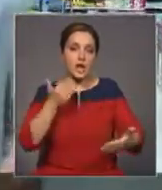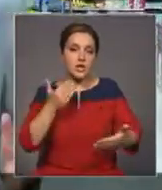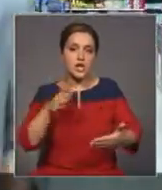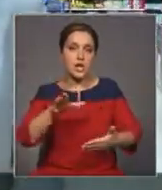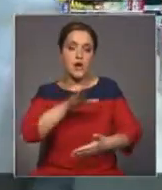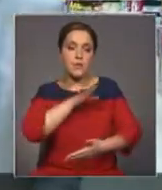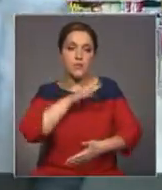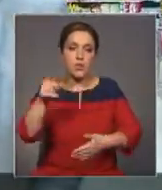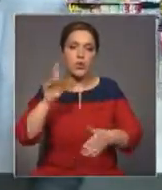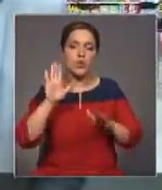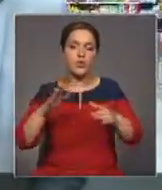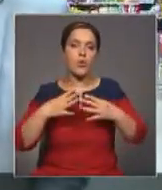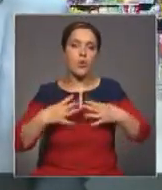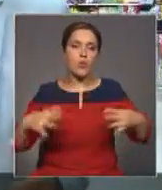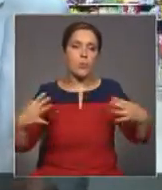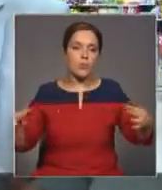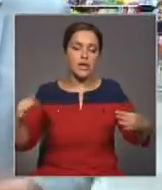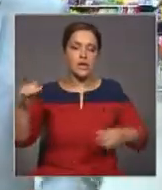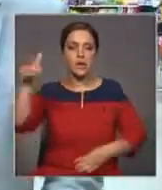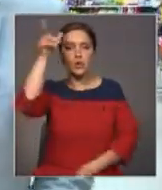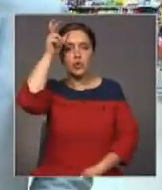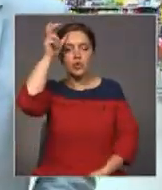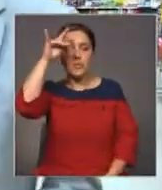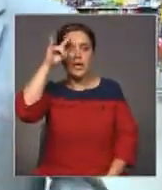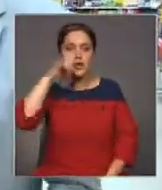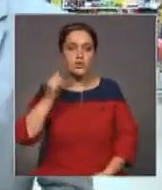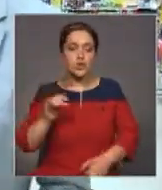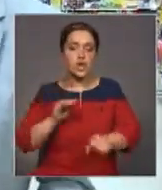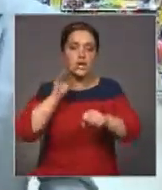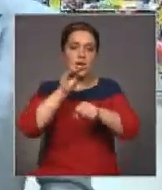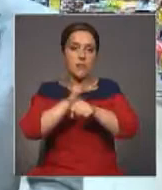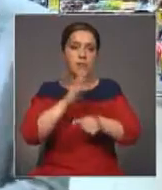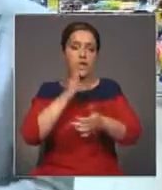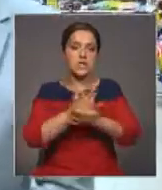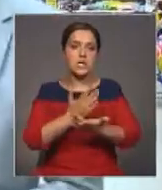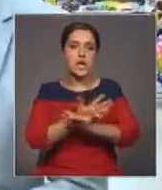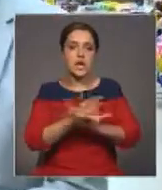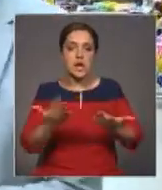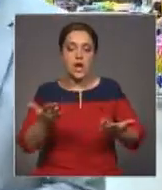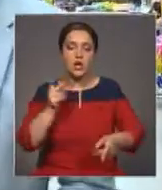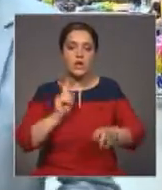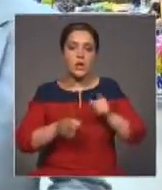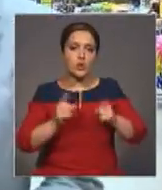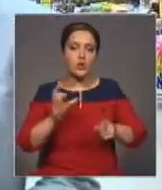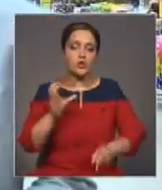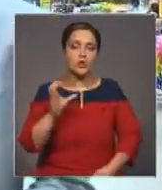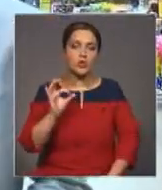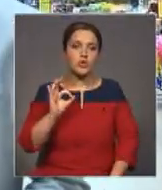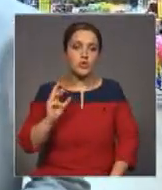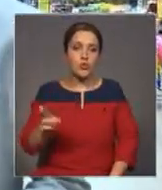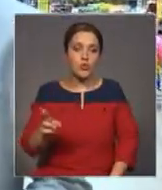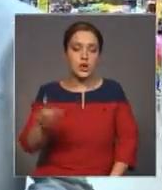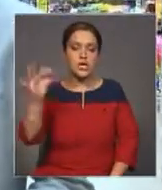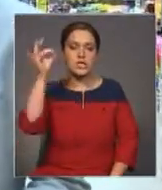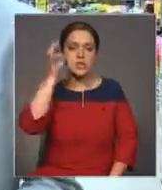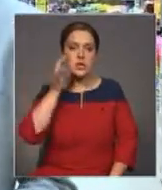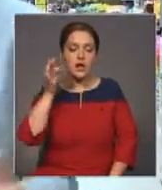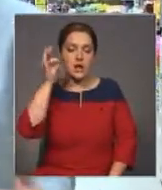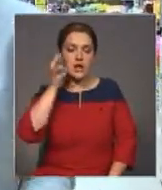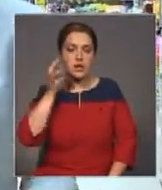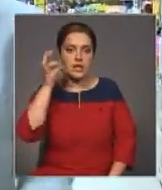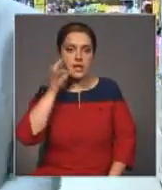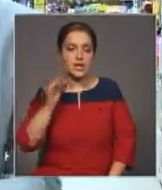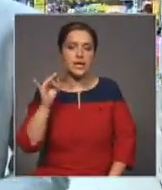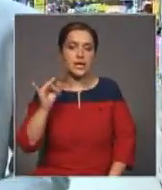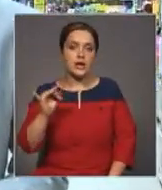встречались макаронные изделия и крупы, то сейчас к ним добавились различные натуральные соки, кондитерские изделия,